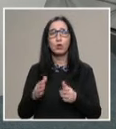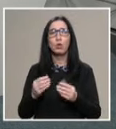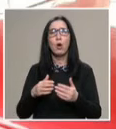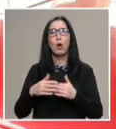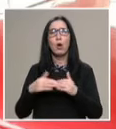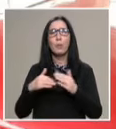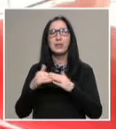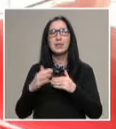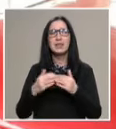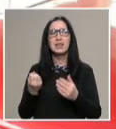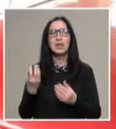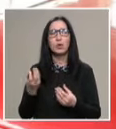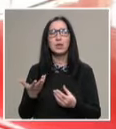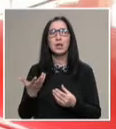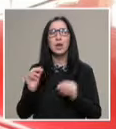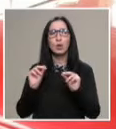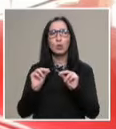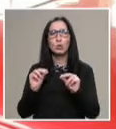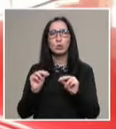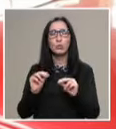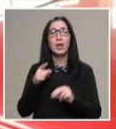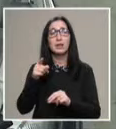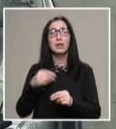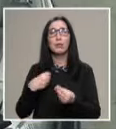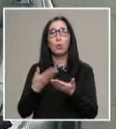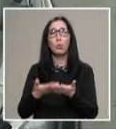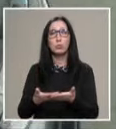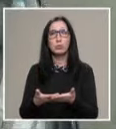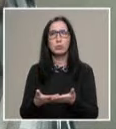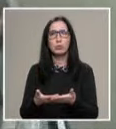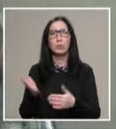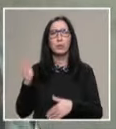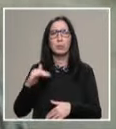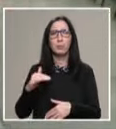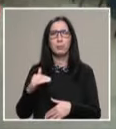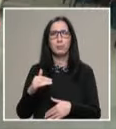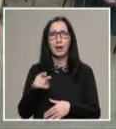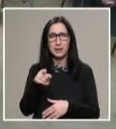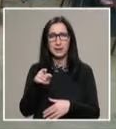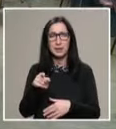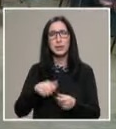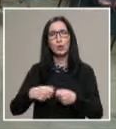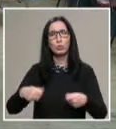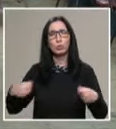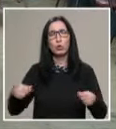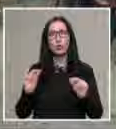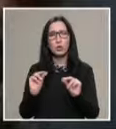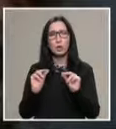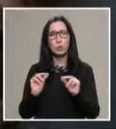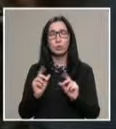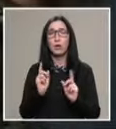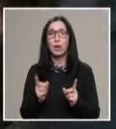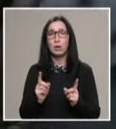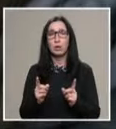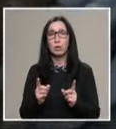курсови и периодични обучения. Те обслужват пак тези дългосрочните курсови,